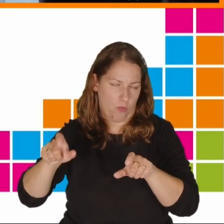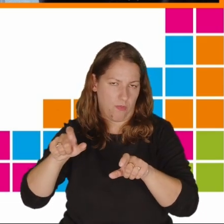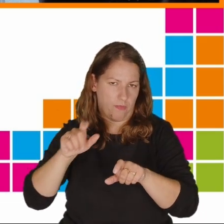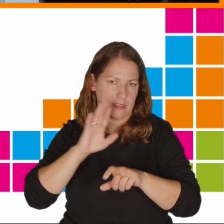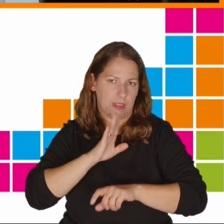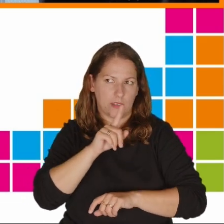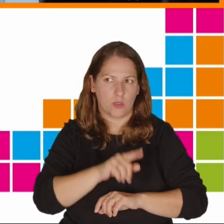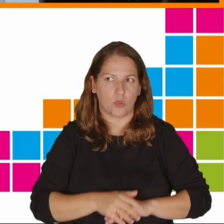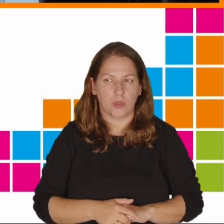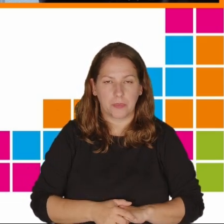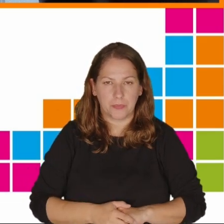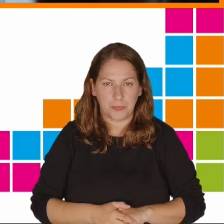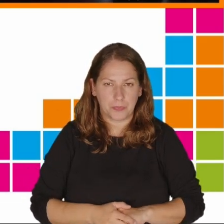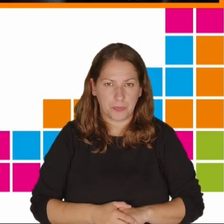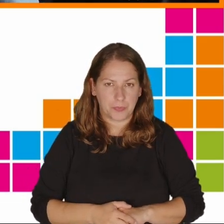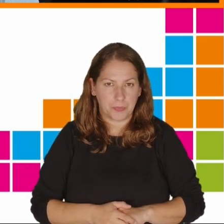Zjednoczonych.